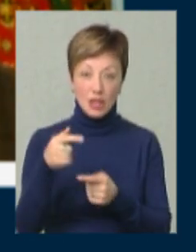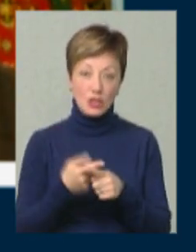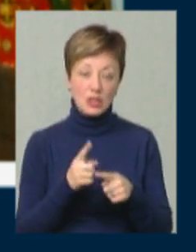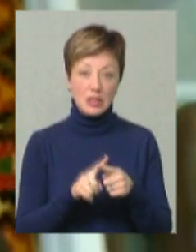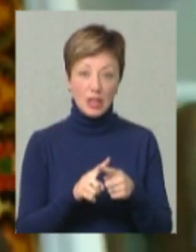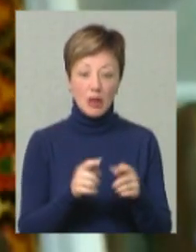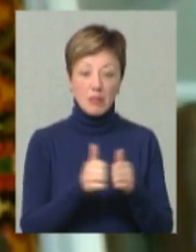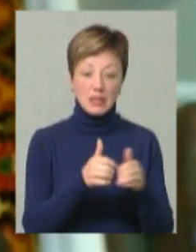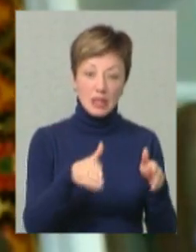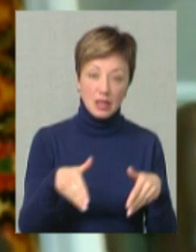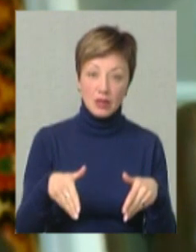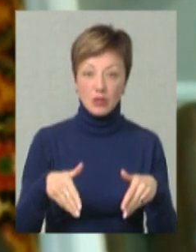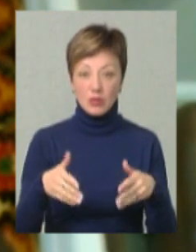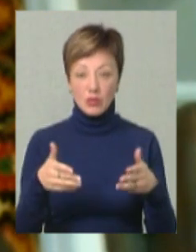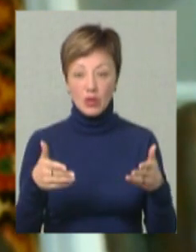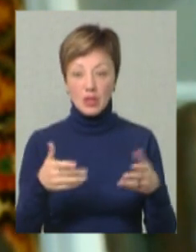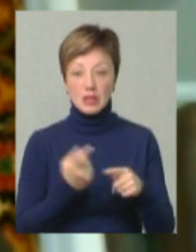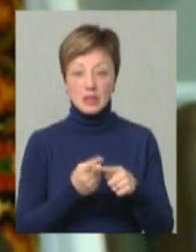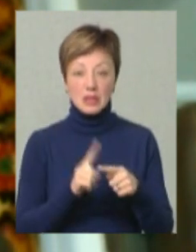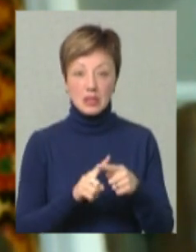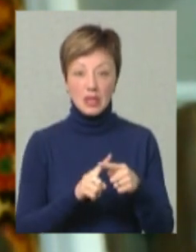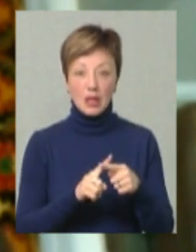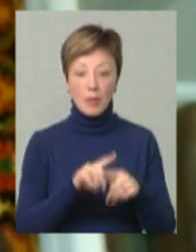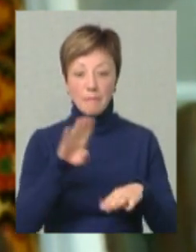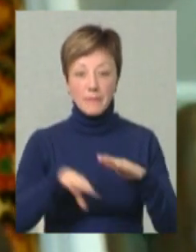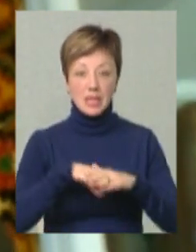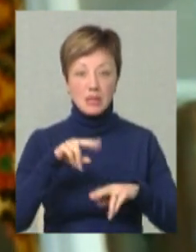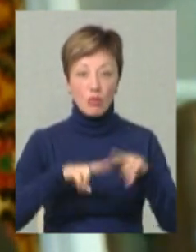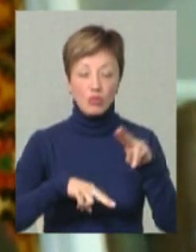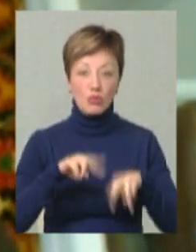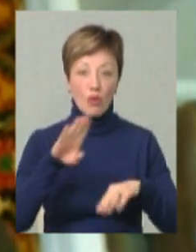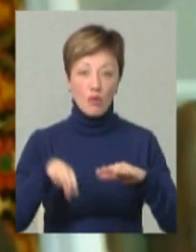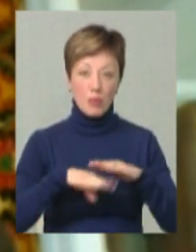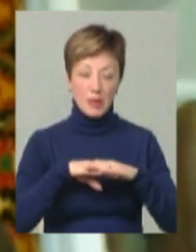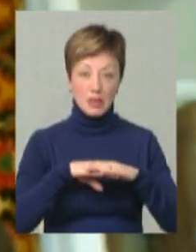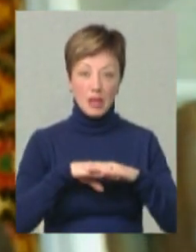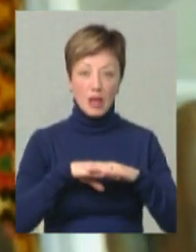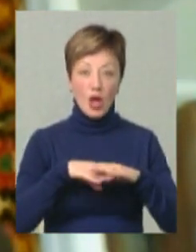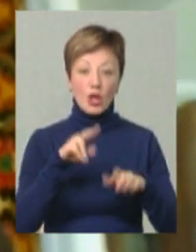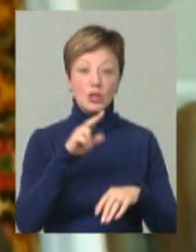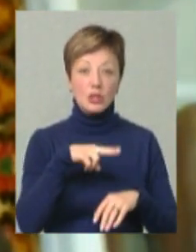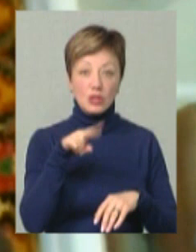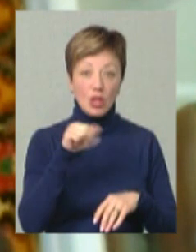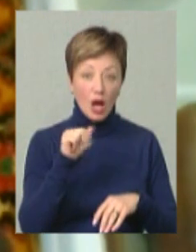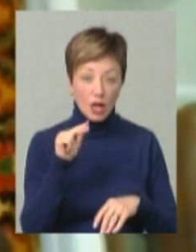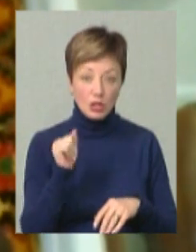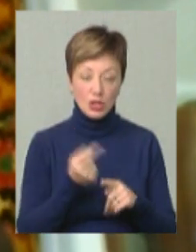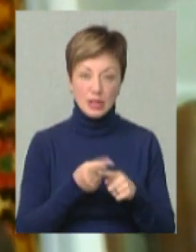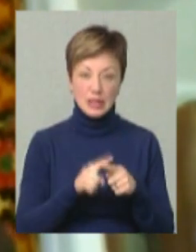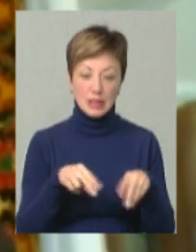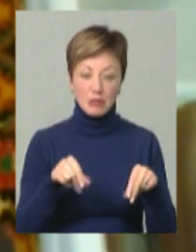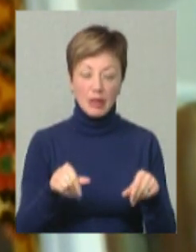Це присадибна ділянка, город, це підзабудову, під дачу. І ці